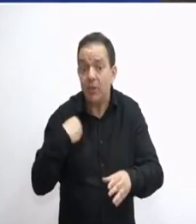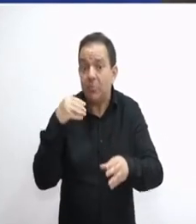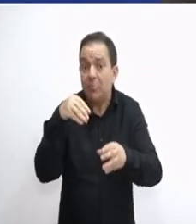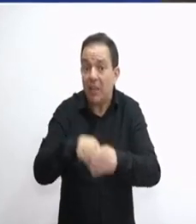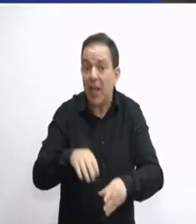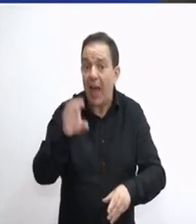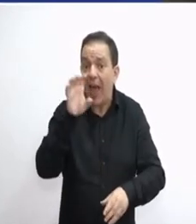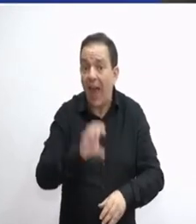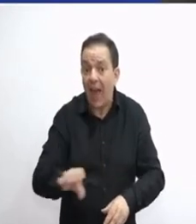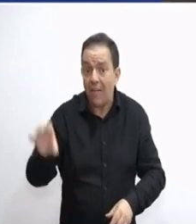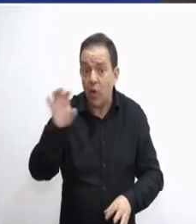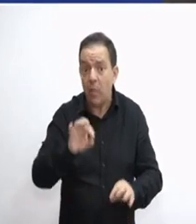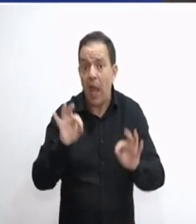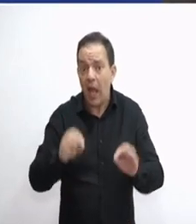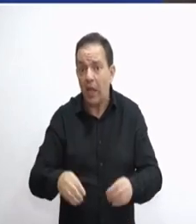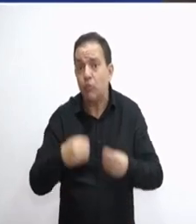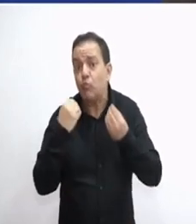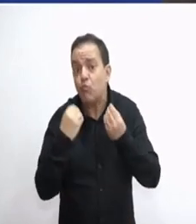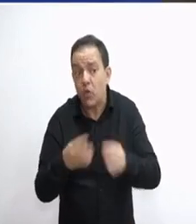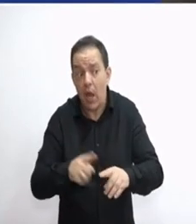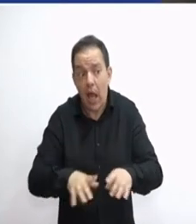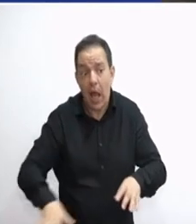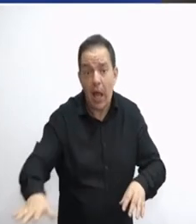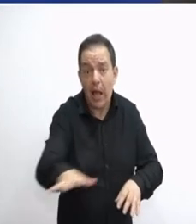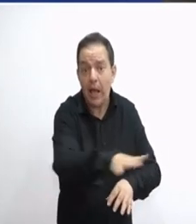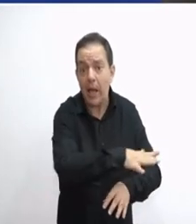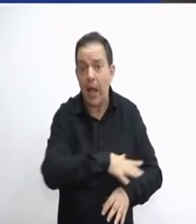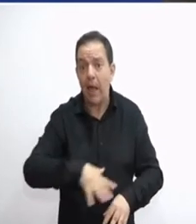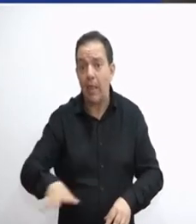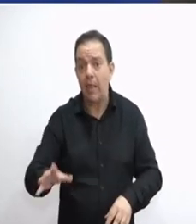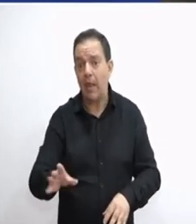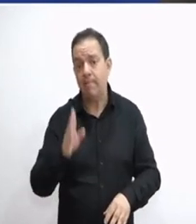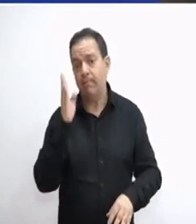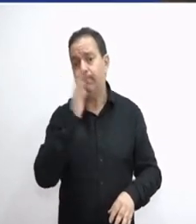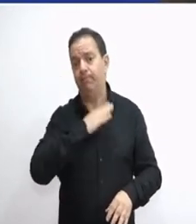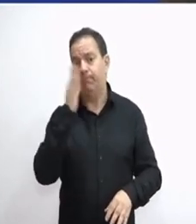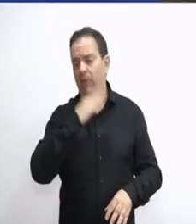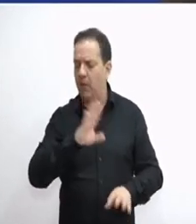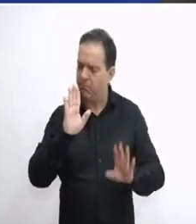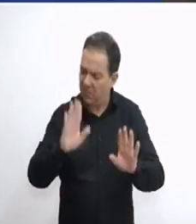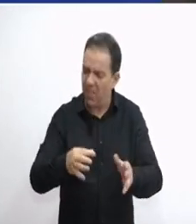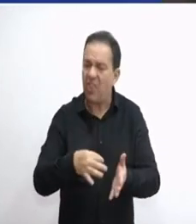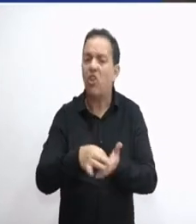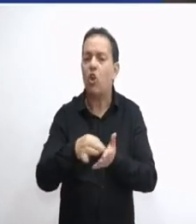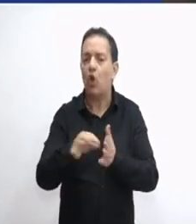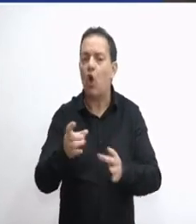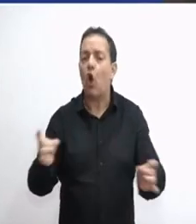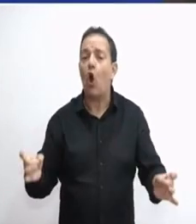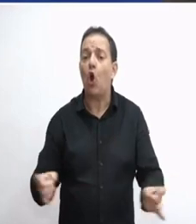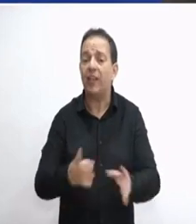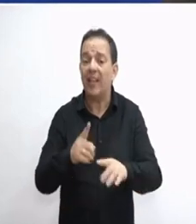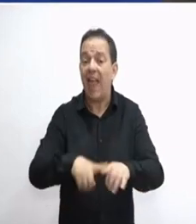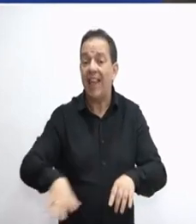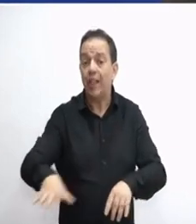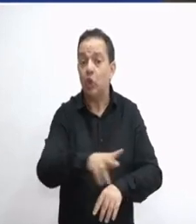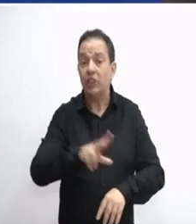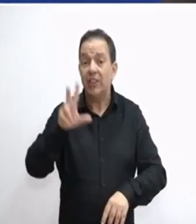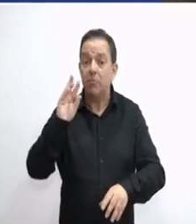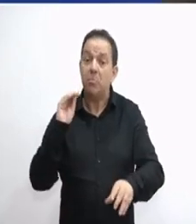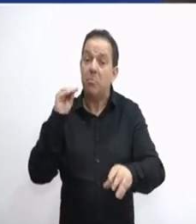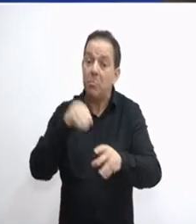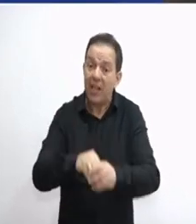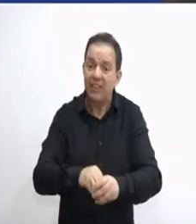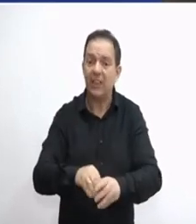Ευρώπη και αυτό το χάλι να υπάρχει στην Ελλάδα μας. Αυτό θα διορθωθεί άμεσα με την Ελλήνιο Συνέλευση στην Ευρωβουλή.